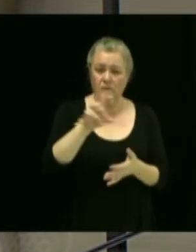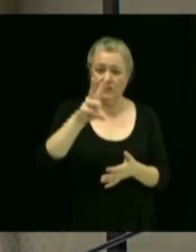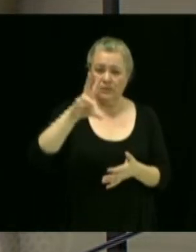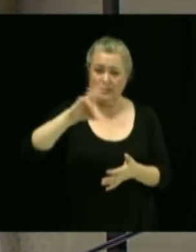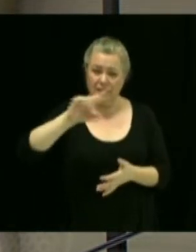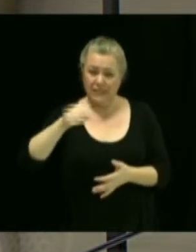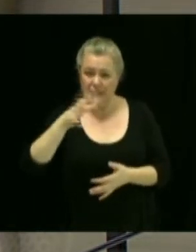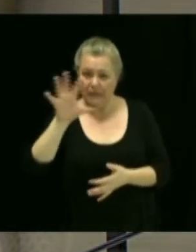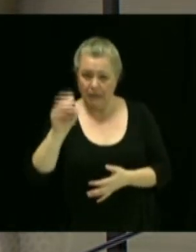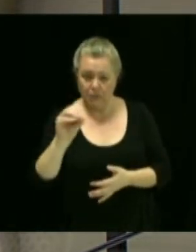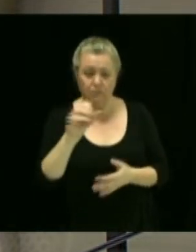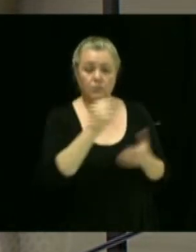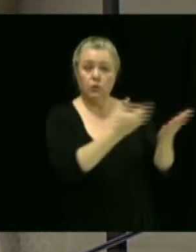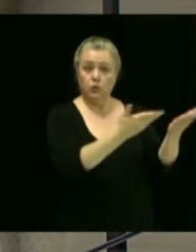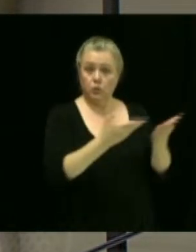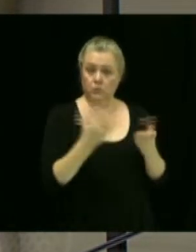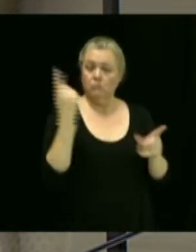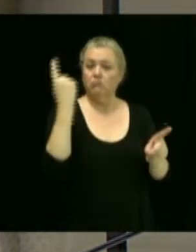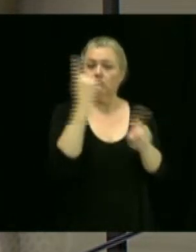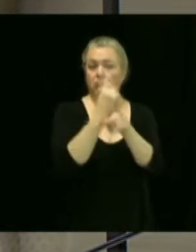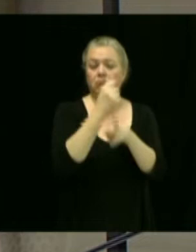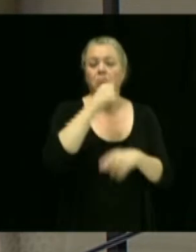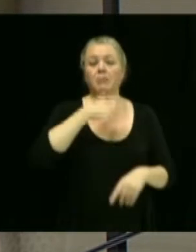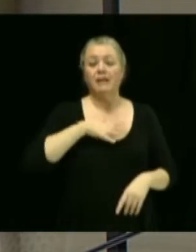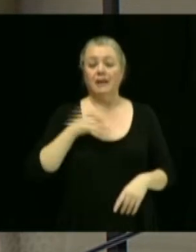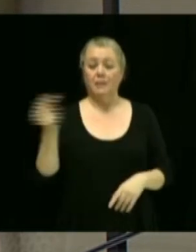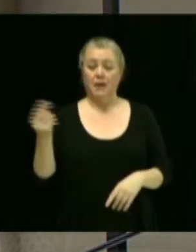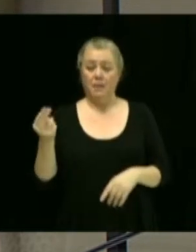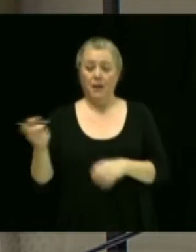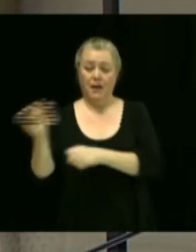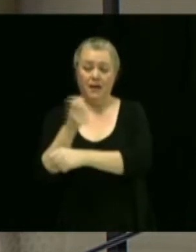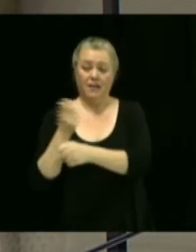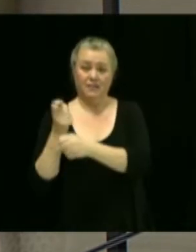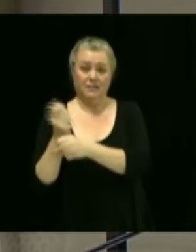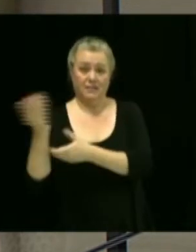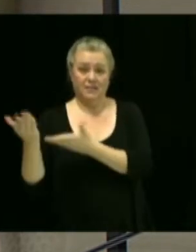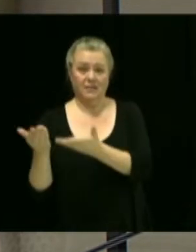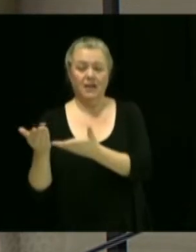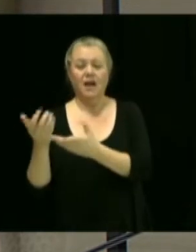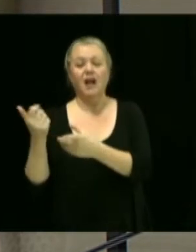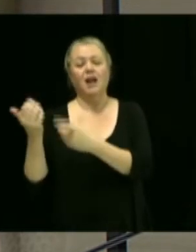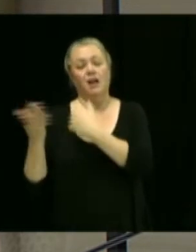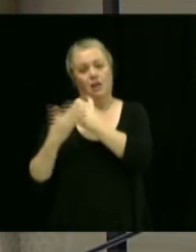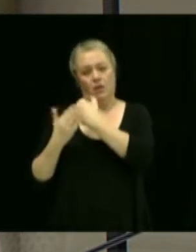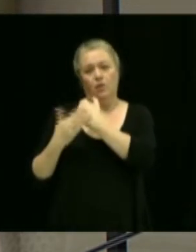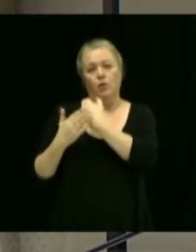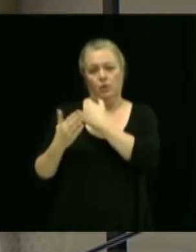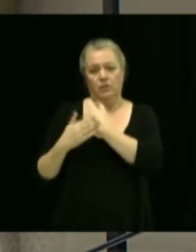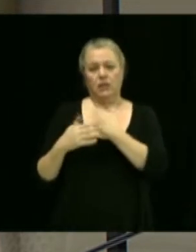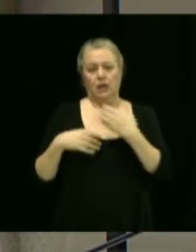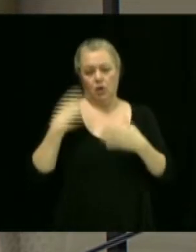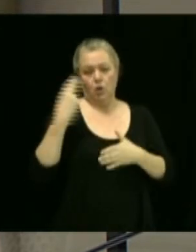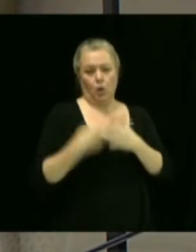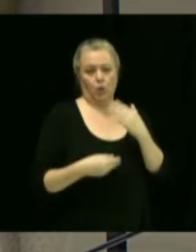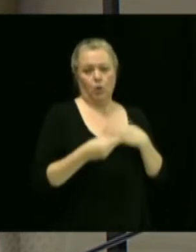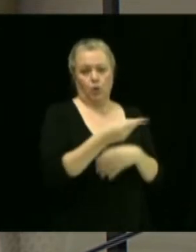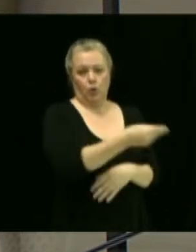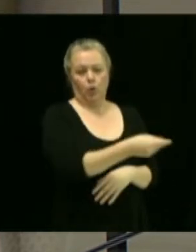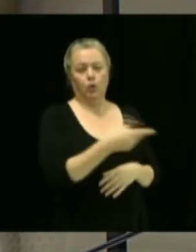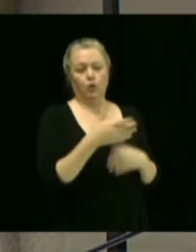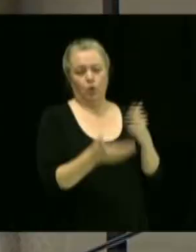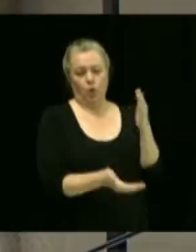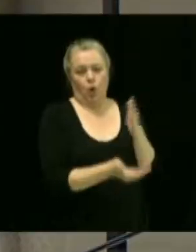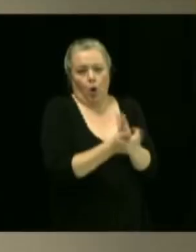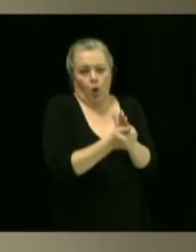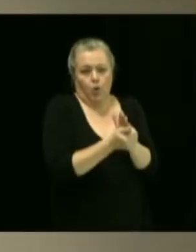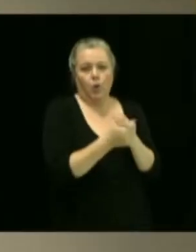soumission étant conforme, Mme Hébert, la directrice du service, recommande que le contrat soit accordé à Reliure-Travaction au prix unitaire